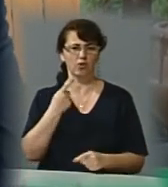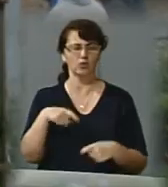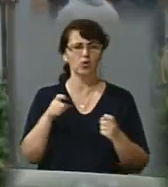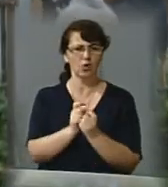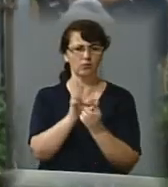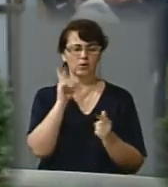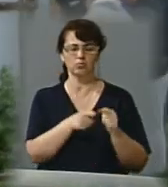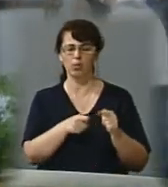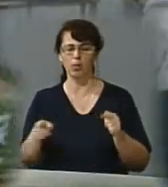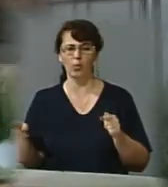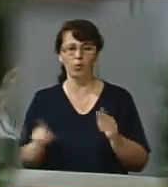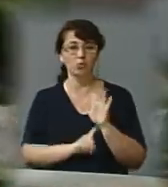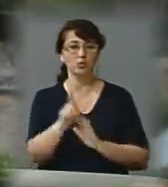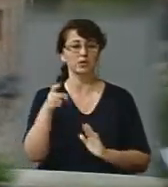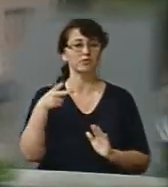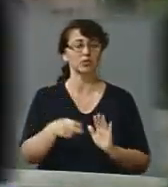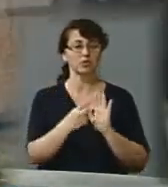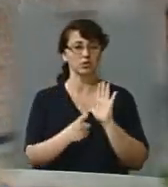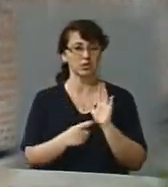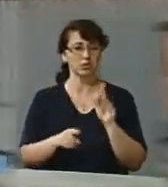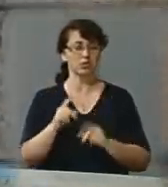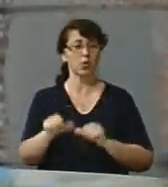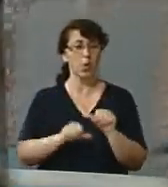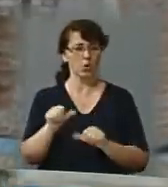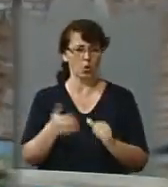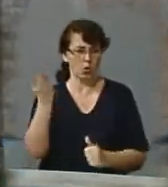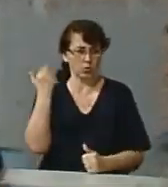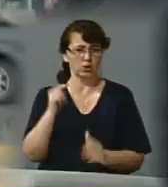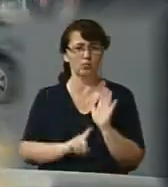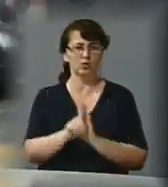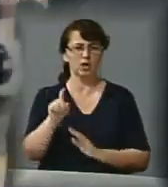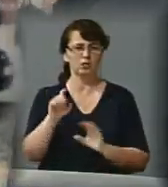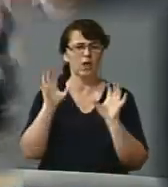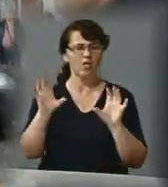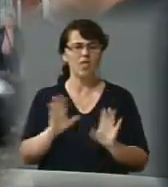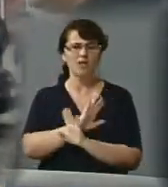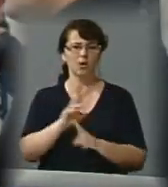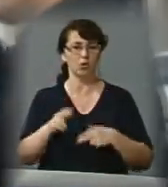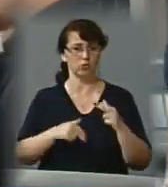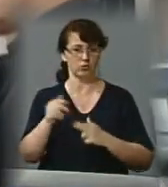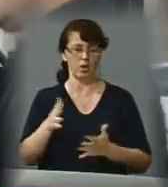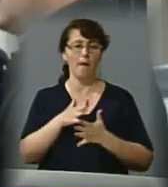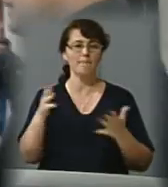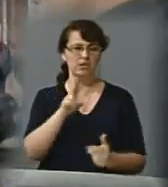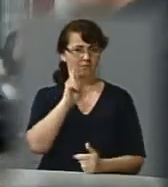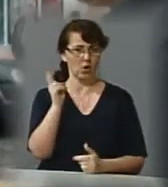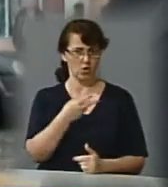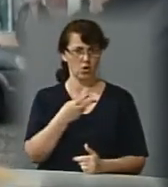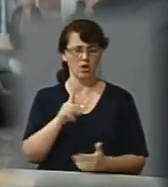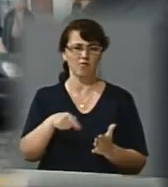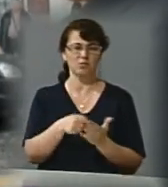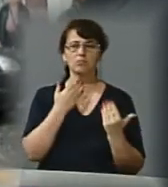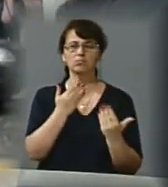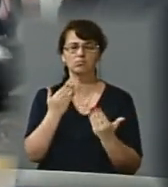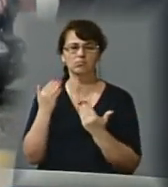року. Тоді на головній площі міста розпочалось незаконне будівництво. І вже більше двох років місто звертається у всі інстанції.